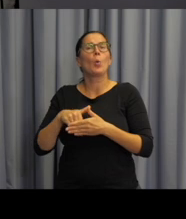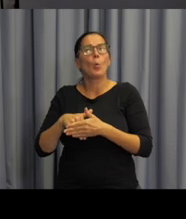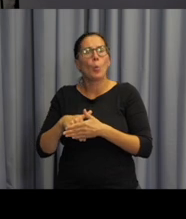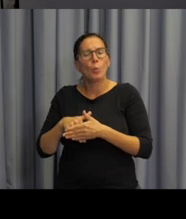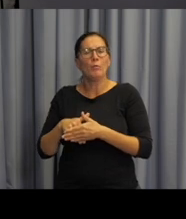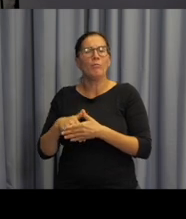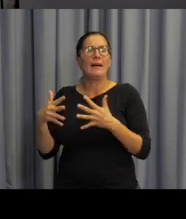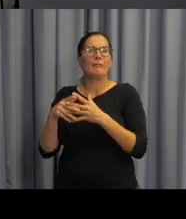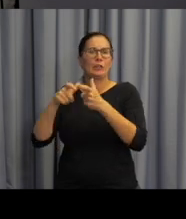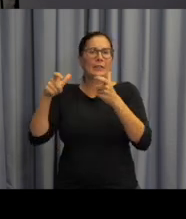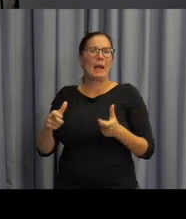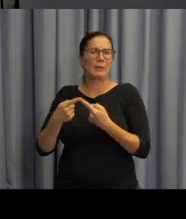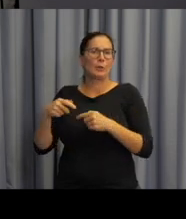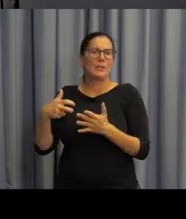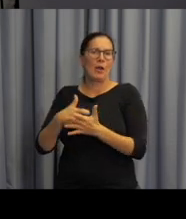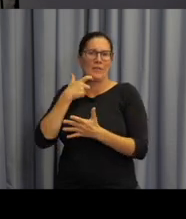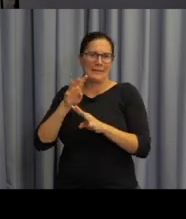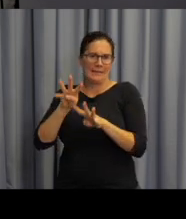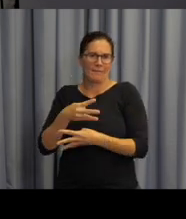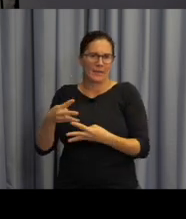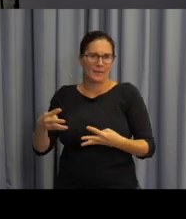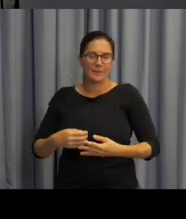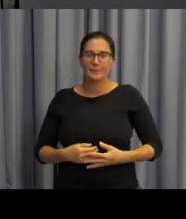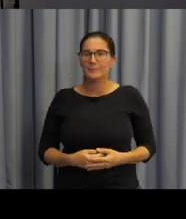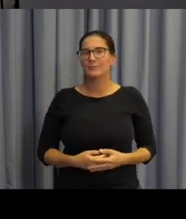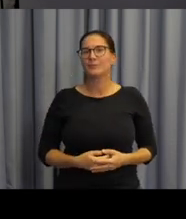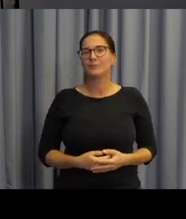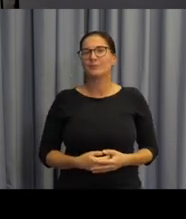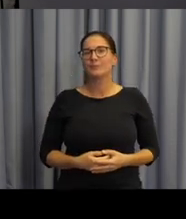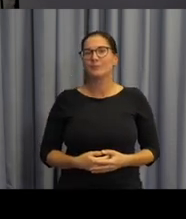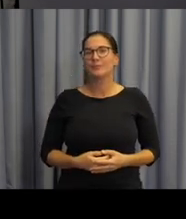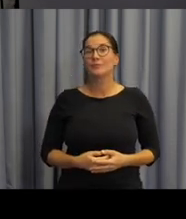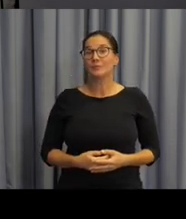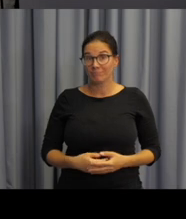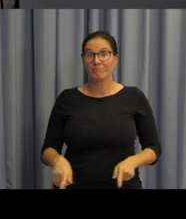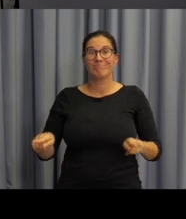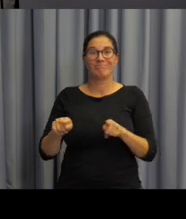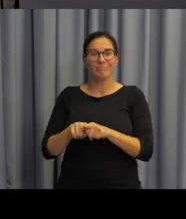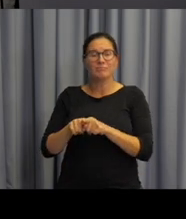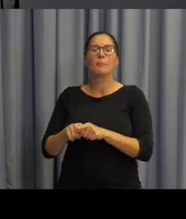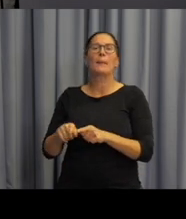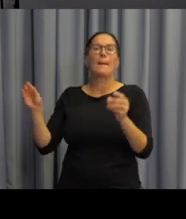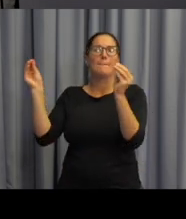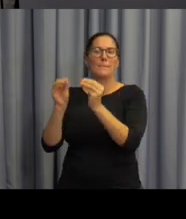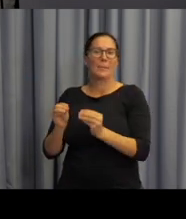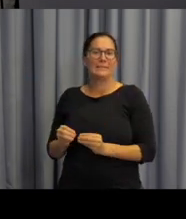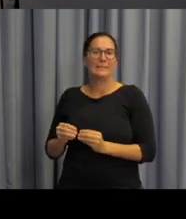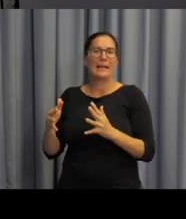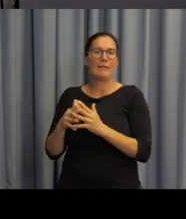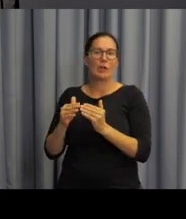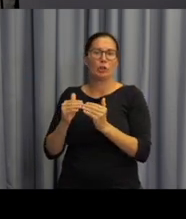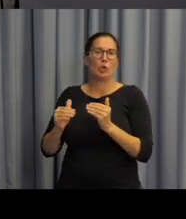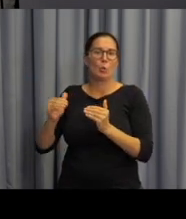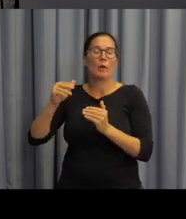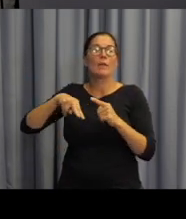projekt referenčního rámce pro znakové jazyky a dokument popisy referenčních